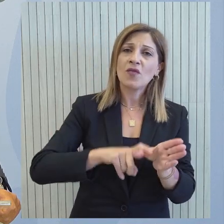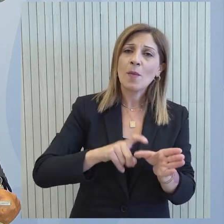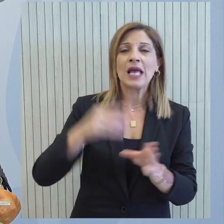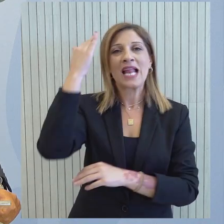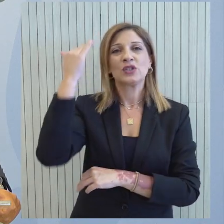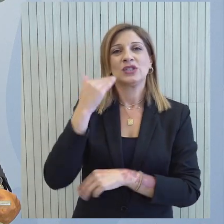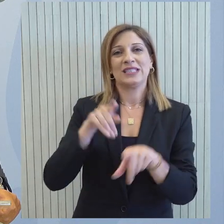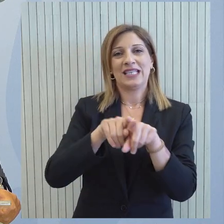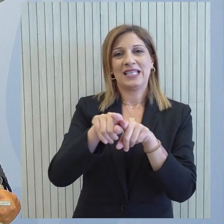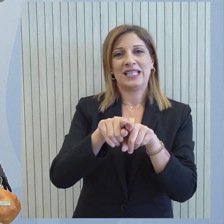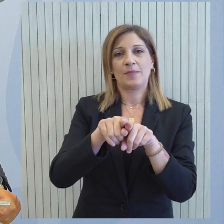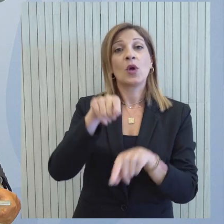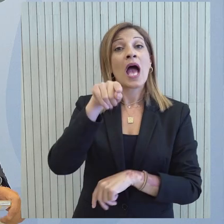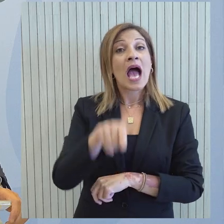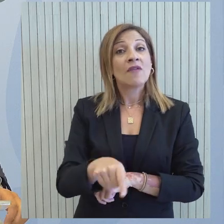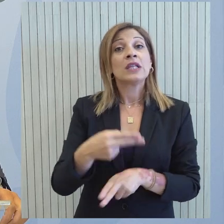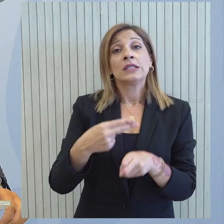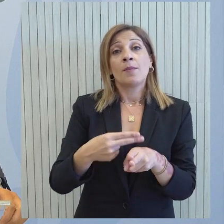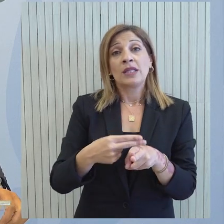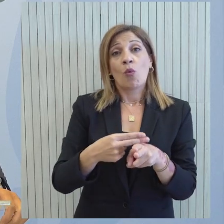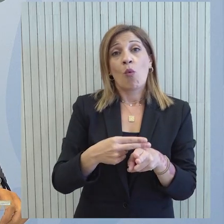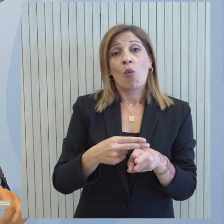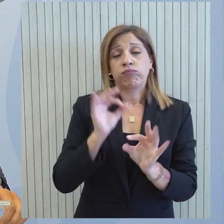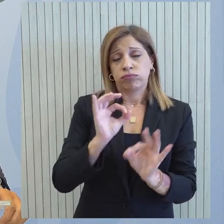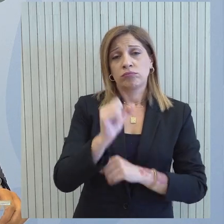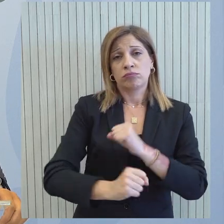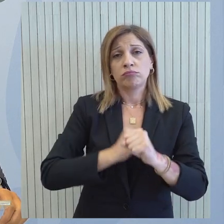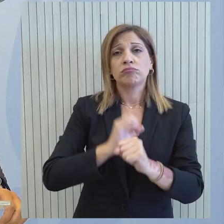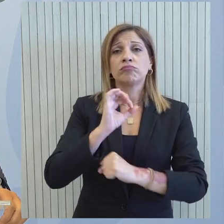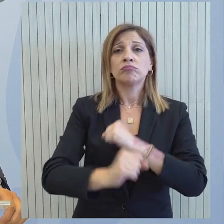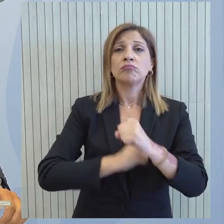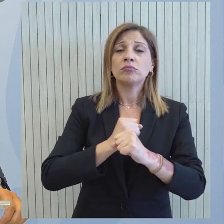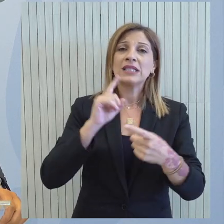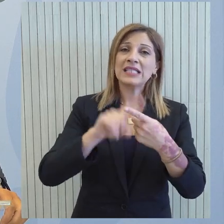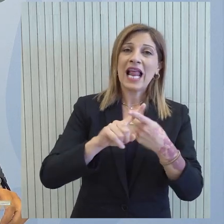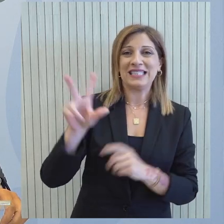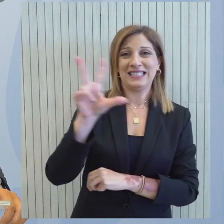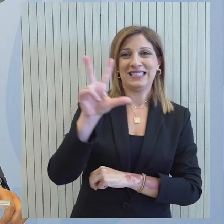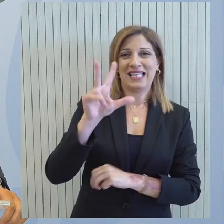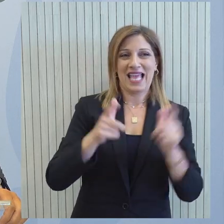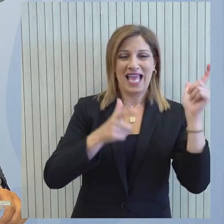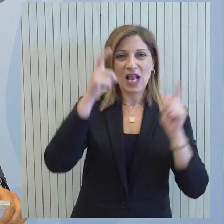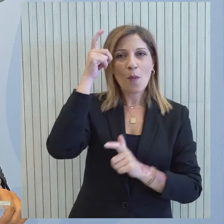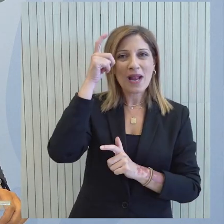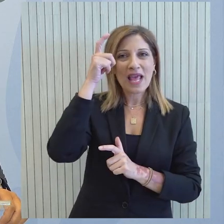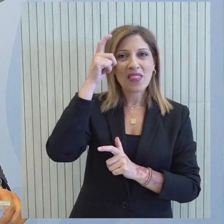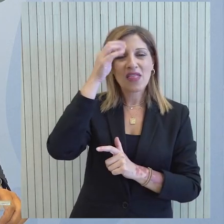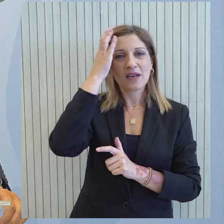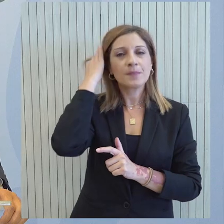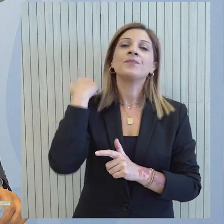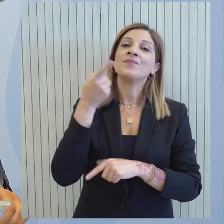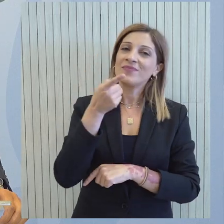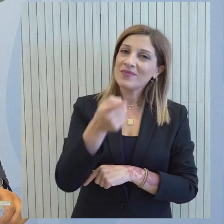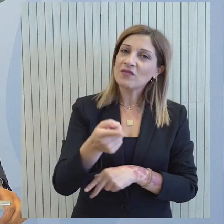Ευρωπαϊκής Ένωσης με την Αίγυπτο. Πρόκειται πλέον για μια καθιωρωμένη συνάντηση στο περιθώριο της Γενικής Συνέλευσης του Οργανισμού Ηνωμένων